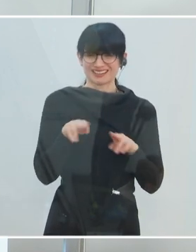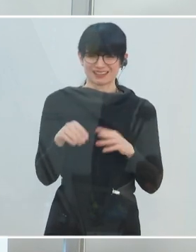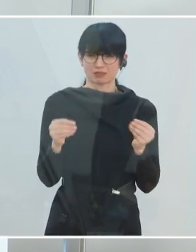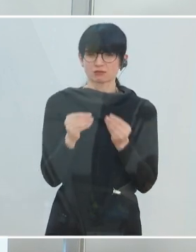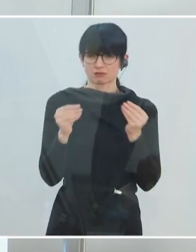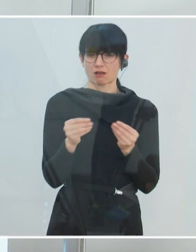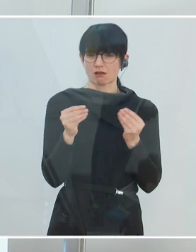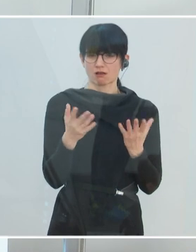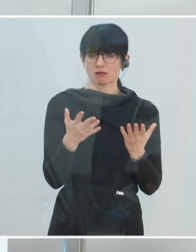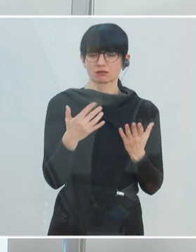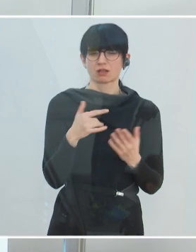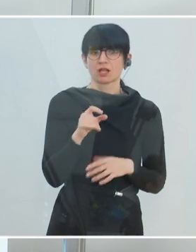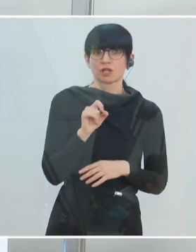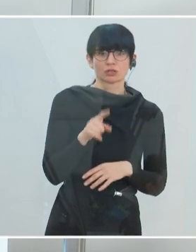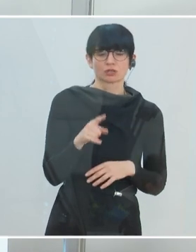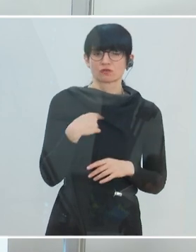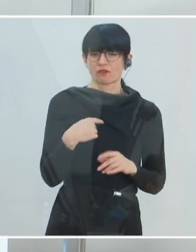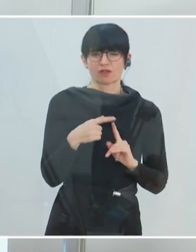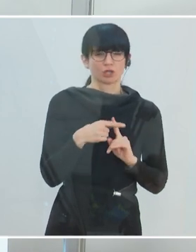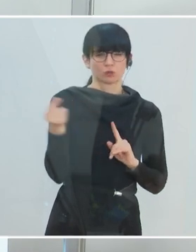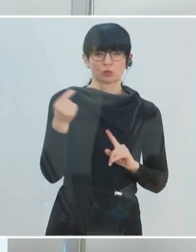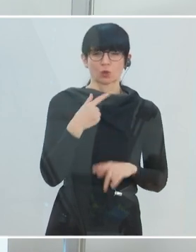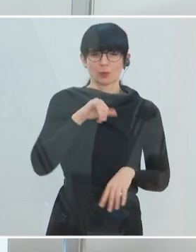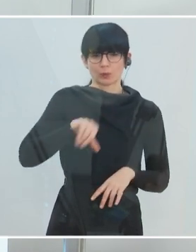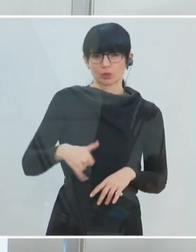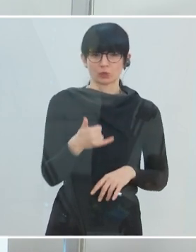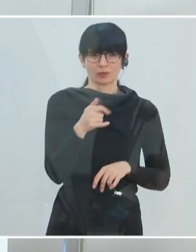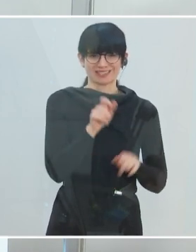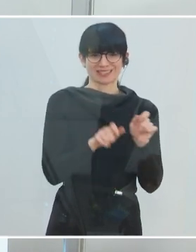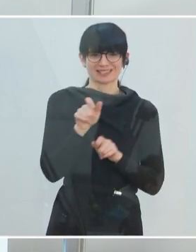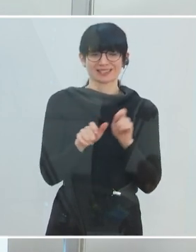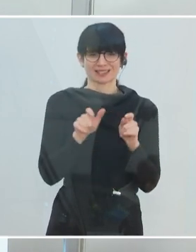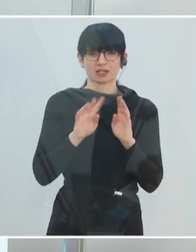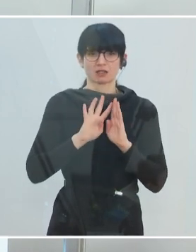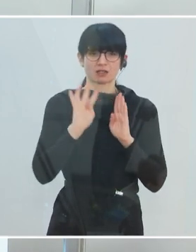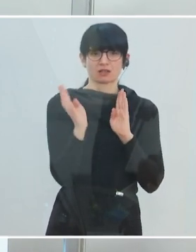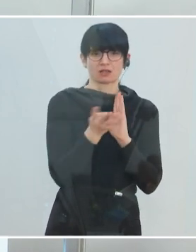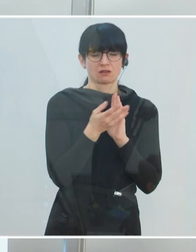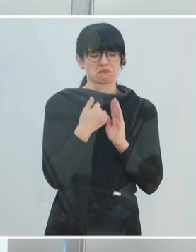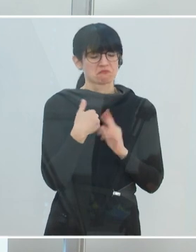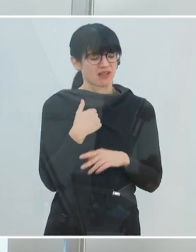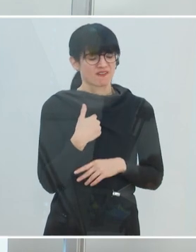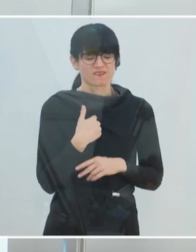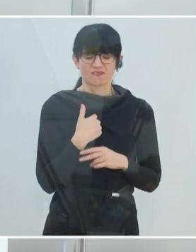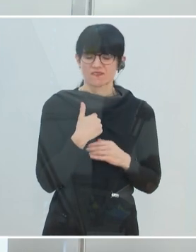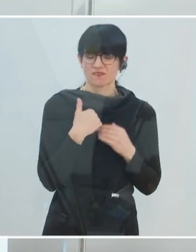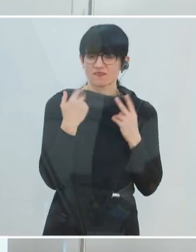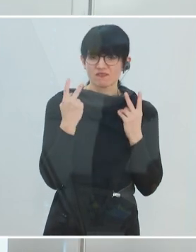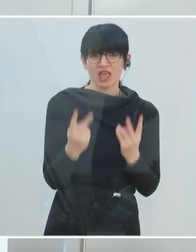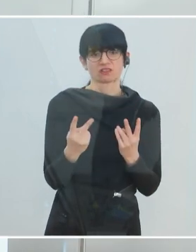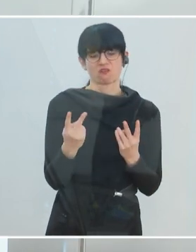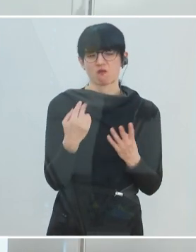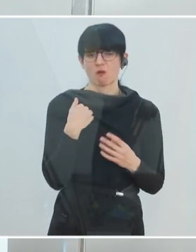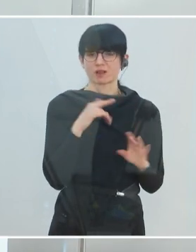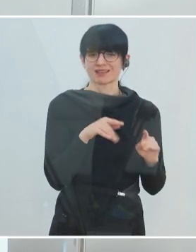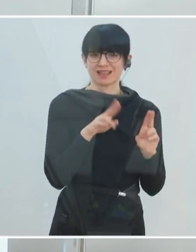gestartet, zwölf Top-Juristinnen und Juristen Österreichs hier vertreten, extrem wertvoll, was die